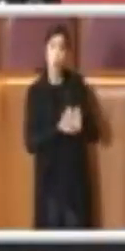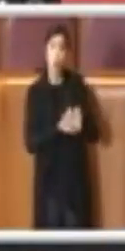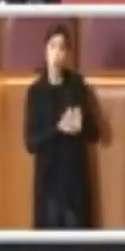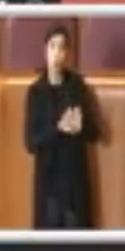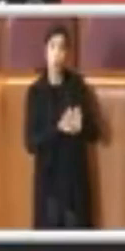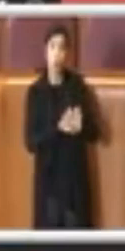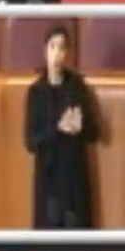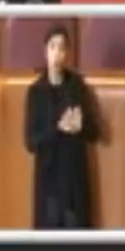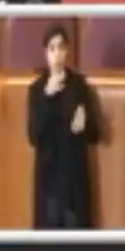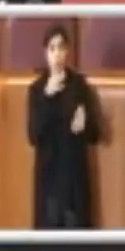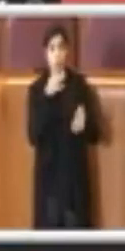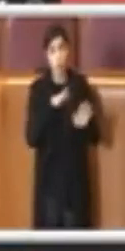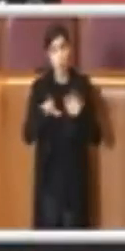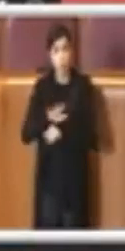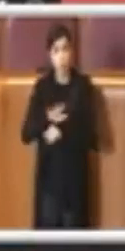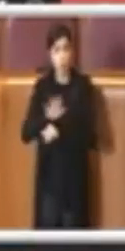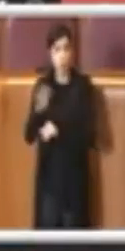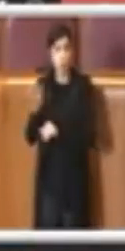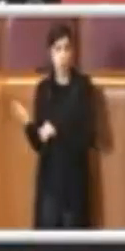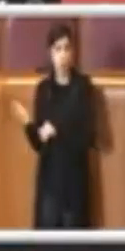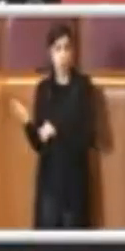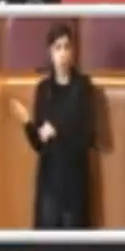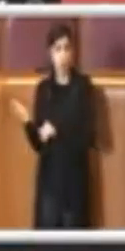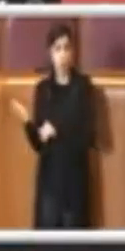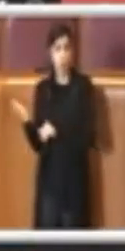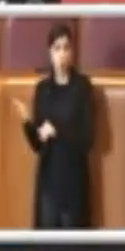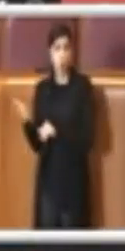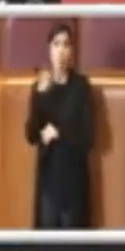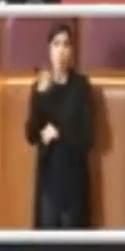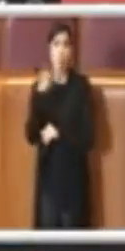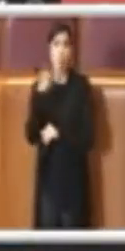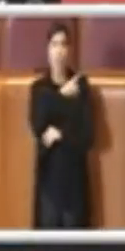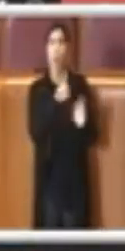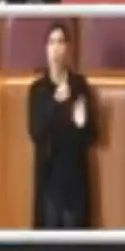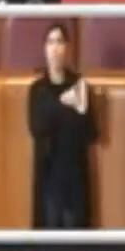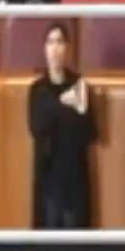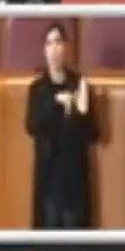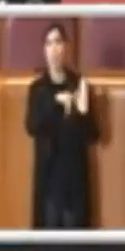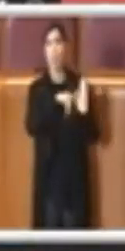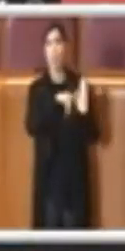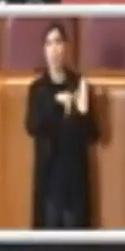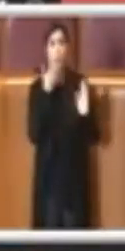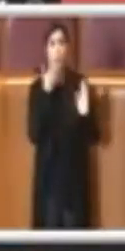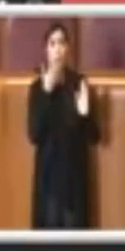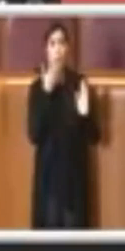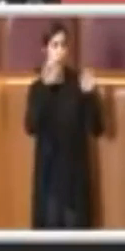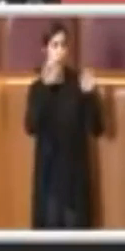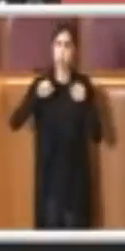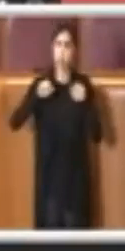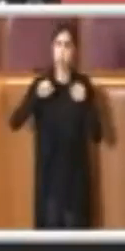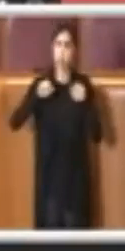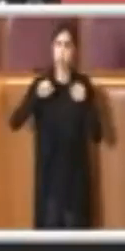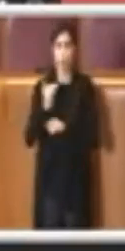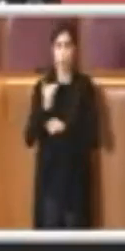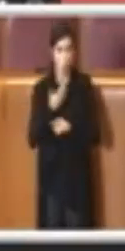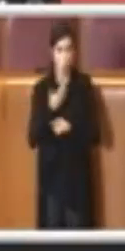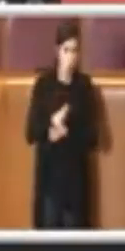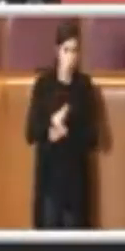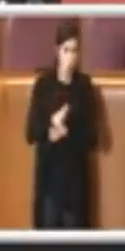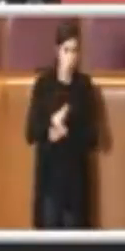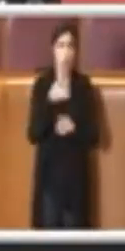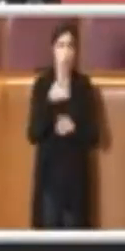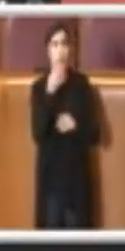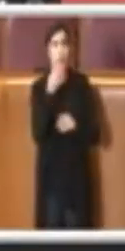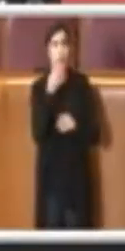fa aperti, ovviamente i nuovi decreti vanno verso la rivisitazione e chiusure più restrittive, quindi non è questo che si contesta,